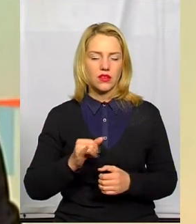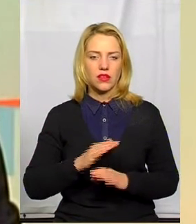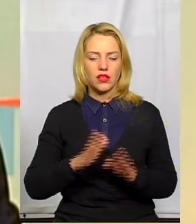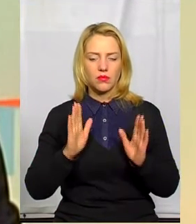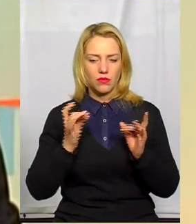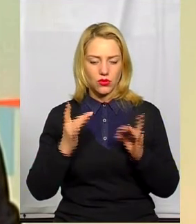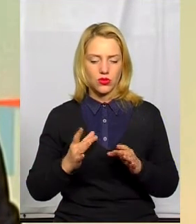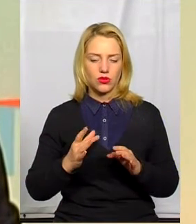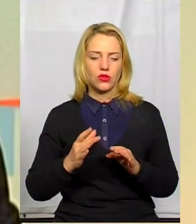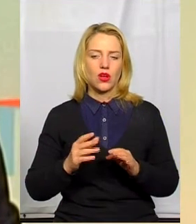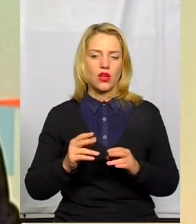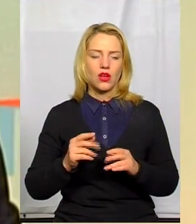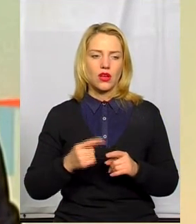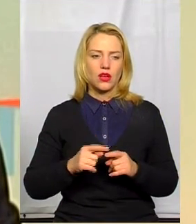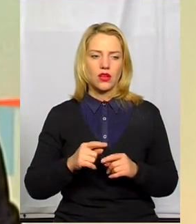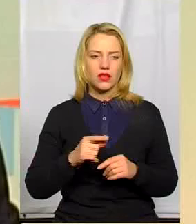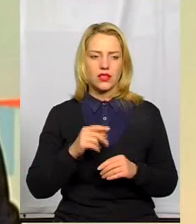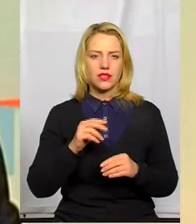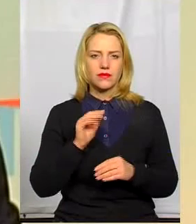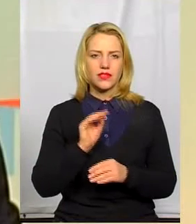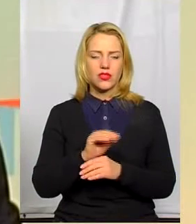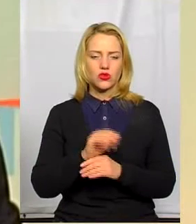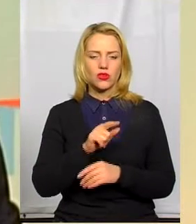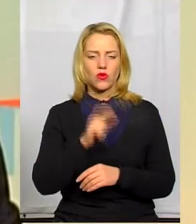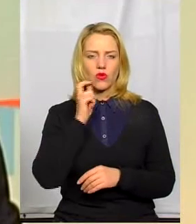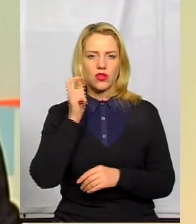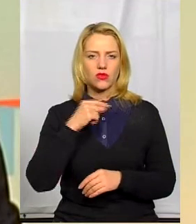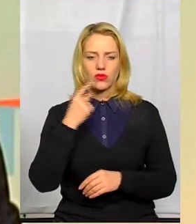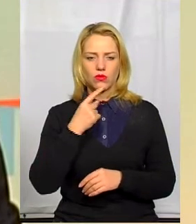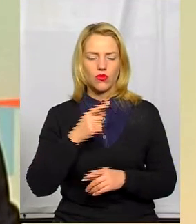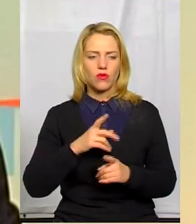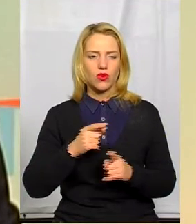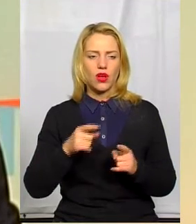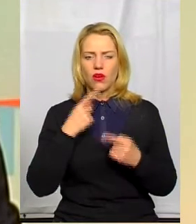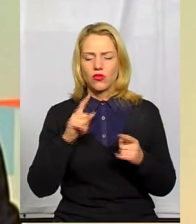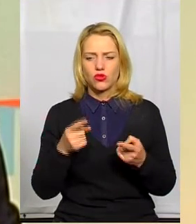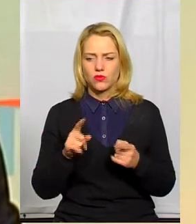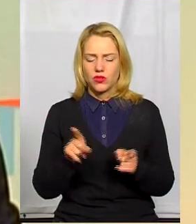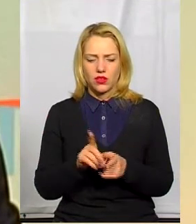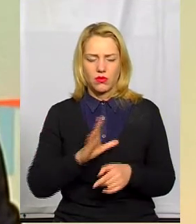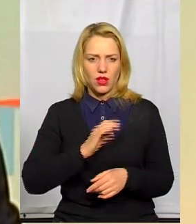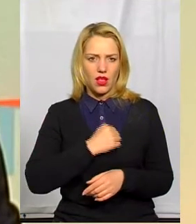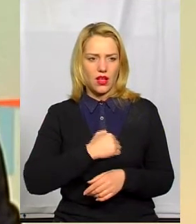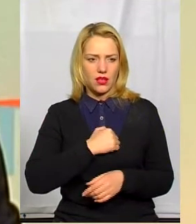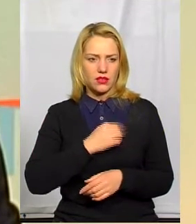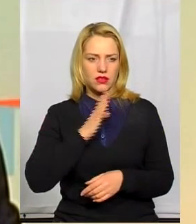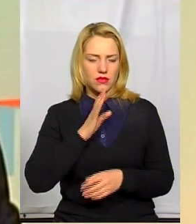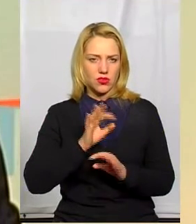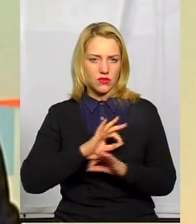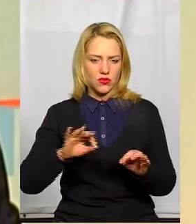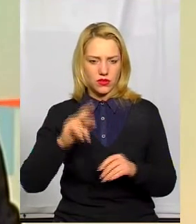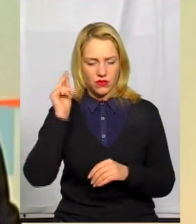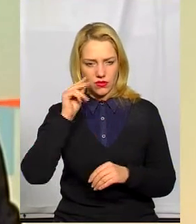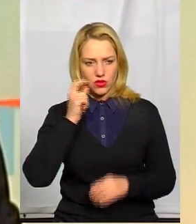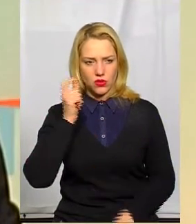тільки дітлахи, вчителі засуджували її українську мову, її прогнозували, що ти не з ДНО, я не знаю, чим була викликана ця агресія, дівчинка чудово